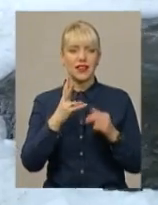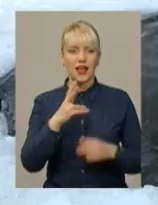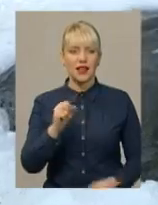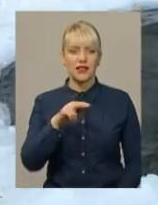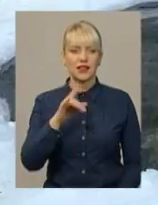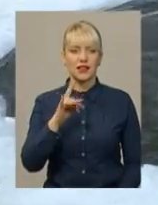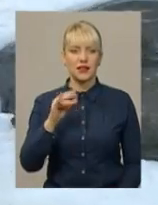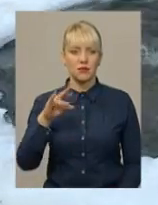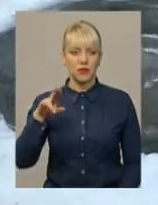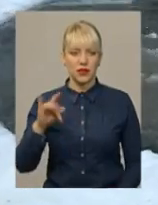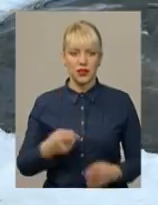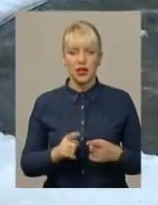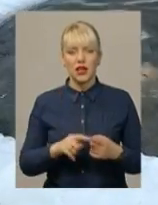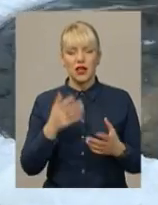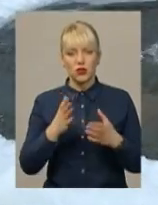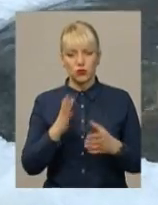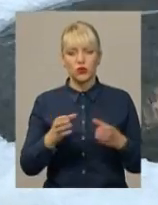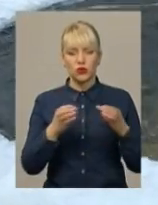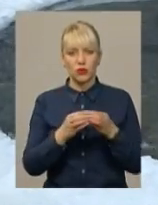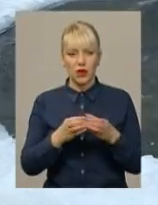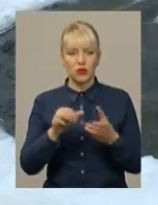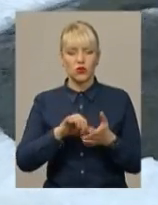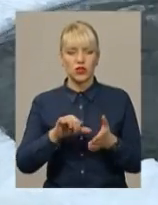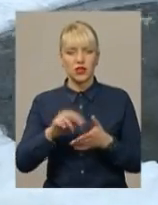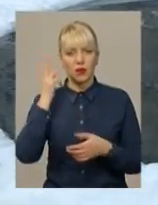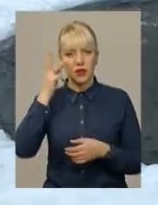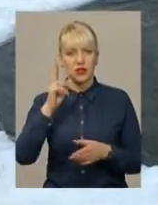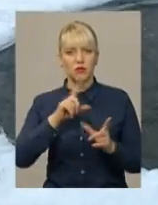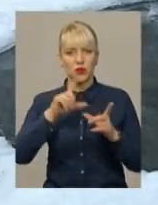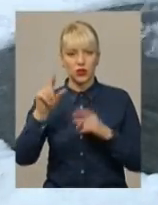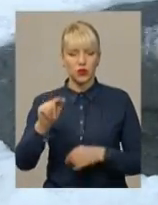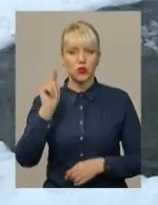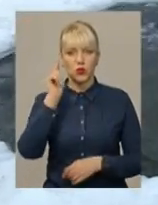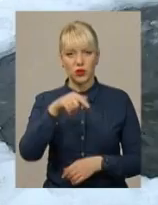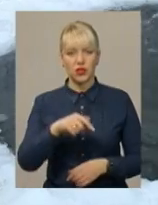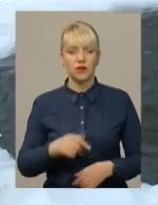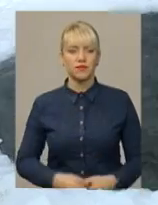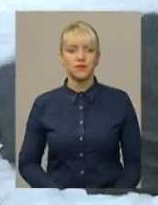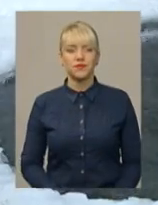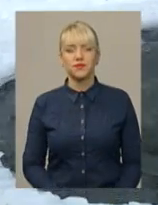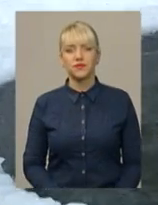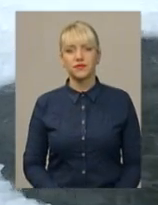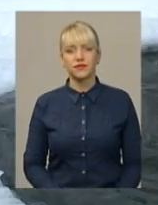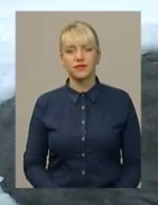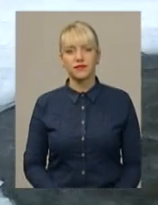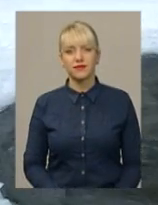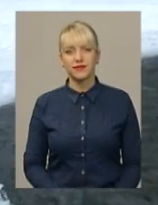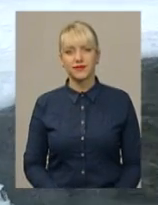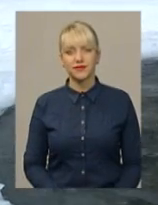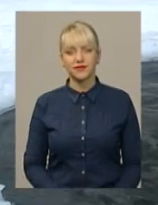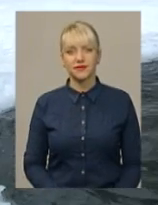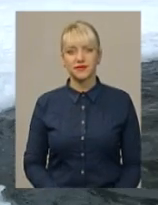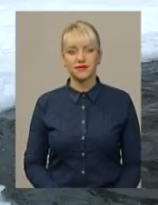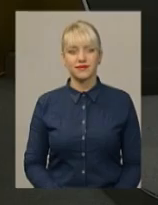в Тернополі зберуть не менше 10 команд учасниць, каже Сергій Щенькарук, хмельничани поїдуть і туди. Ярослава Антушевська, Володимир Паламар, новини Поділля